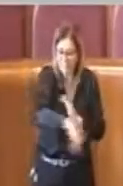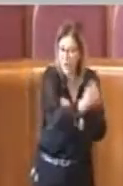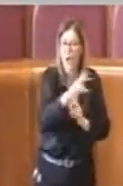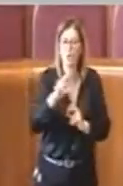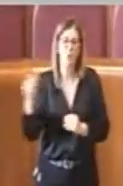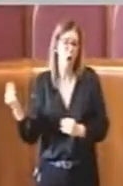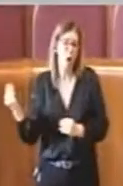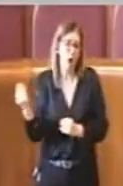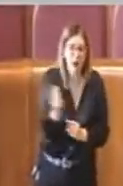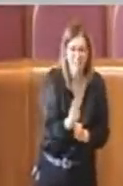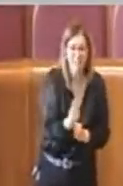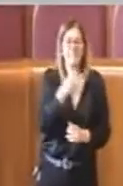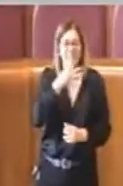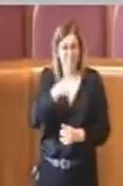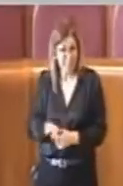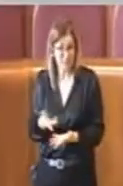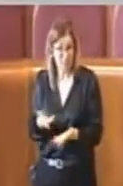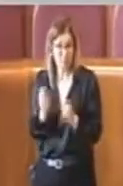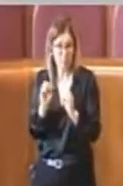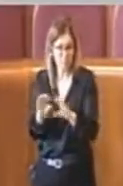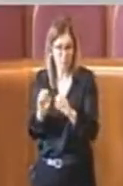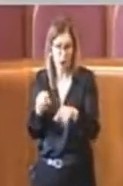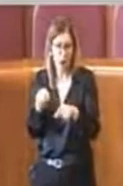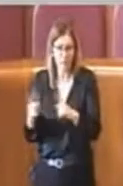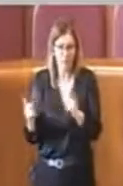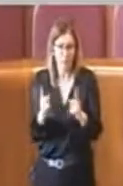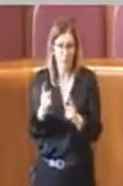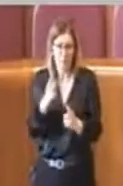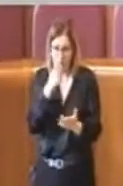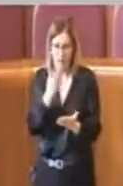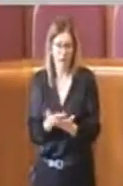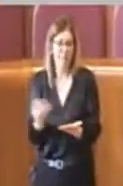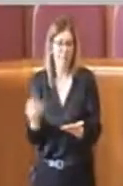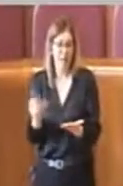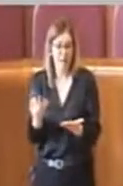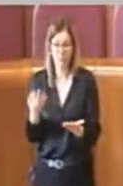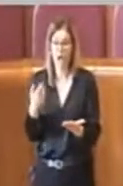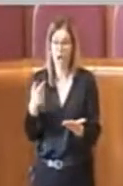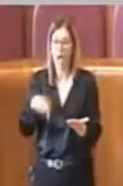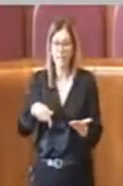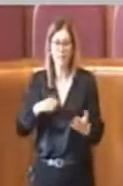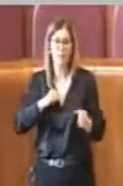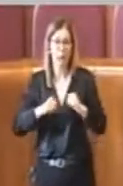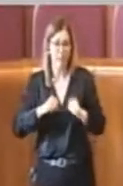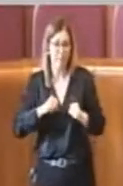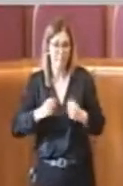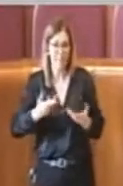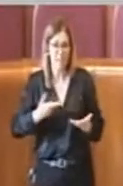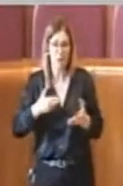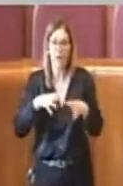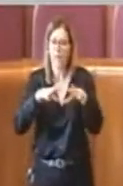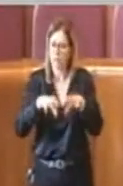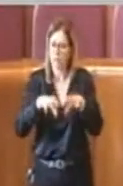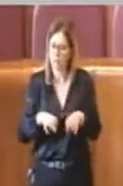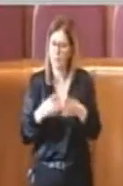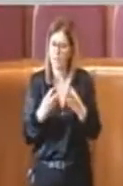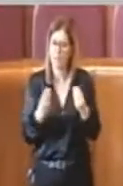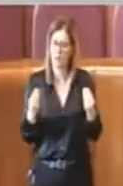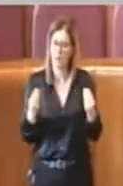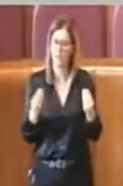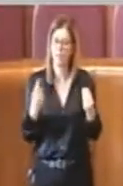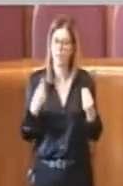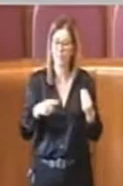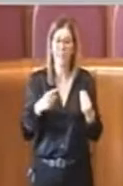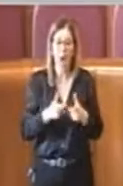per cui riteniamo che sia il momento giusto per farlo. Peraltro questa amministrazione si sta impegnando tanto per poter ampliare le